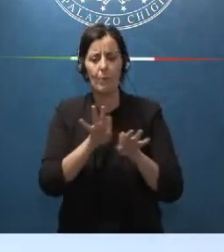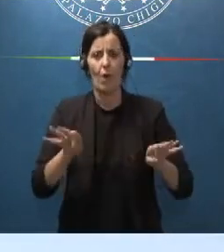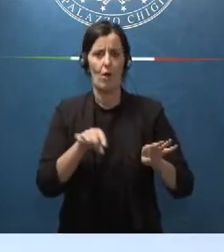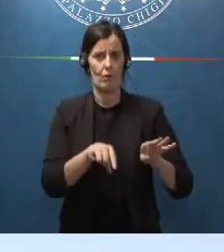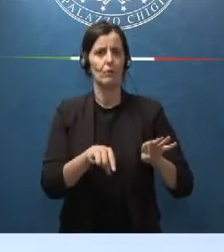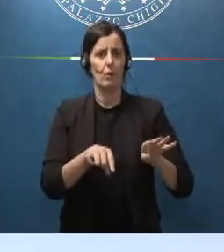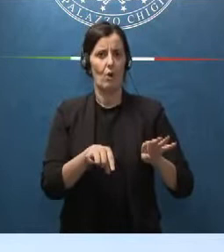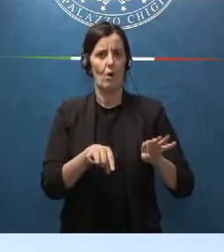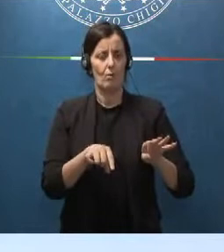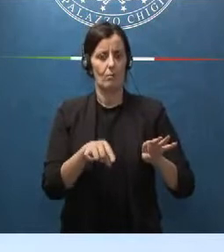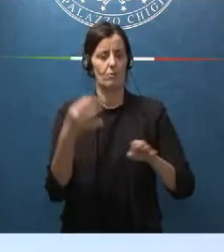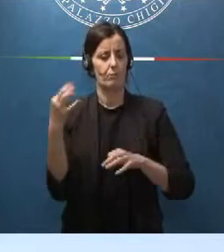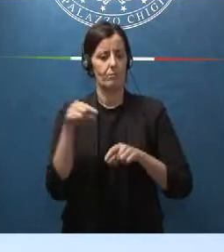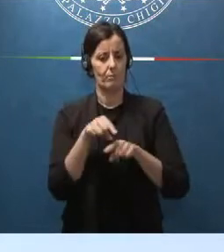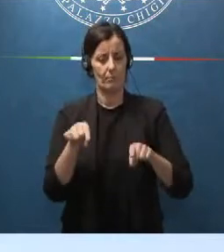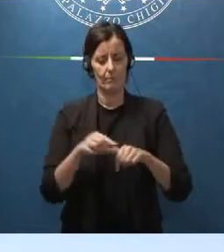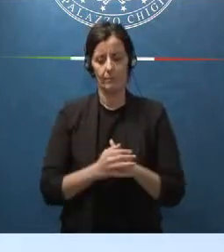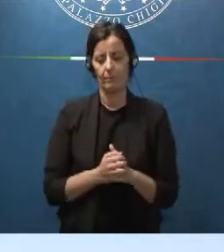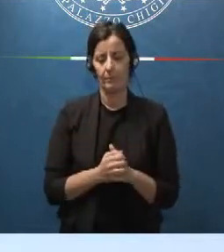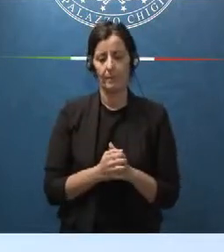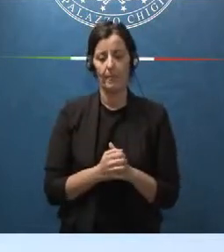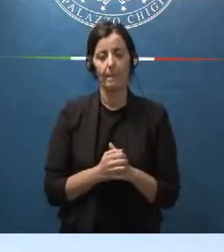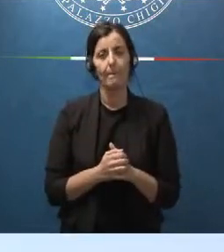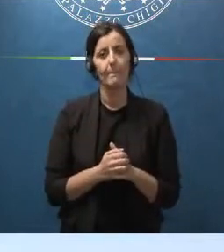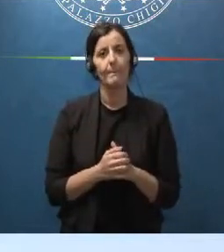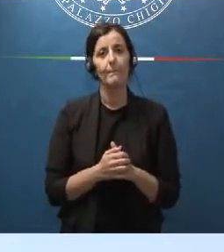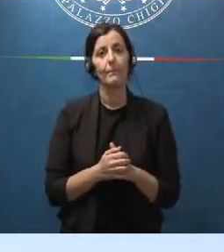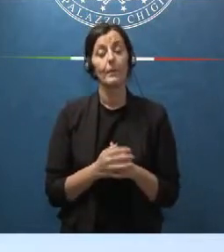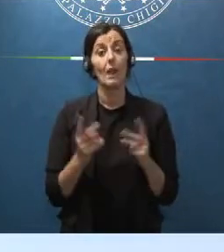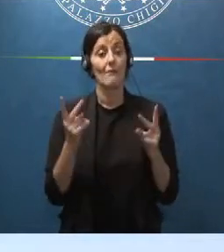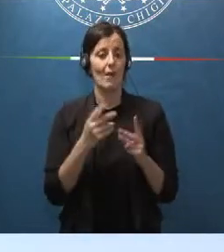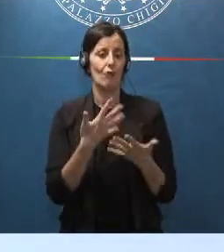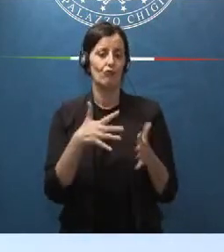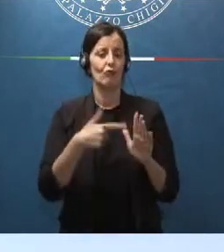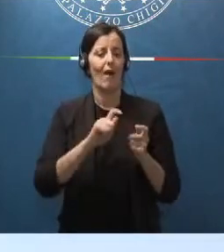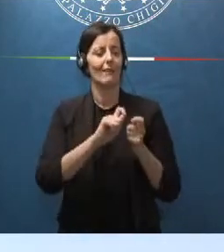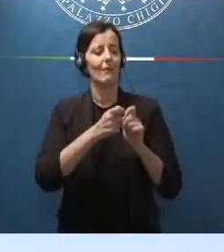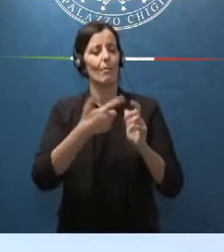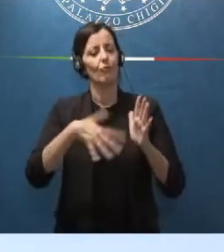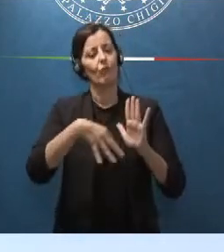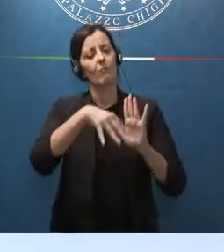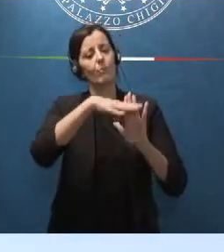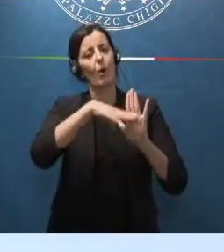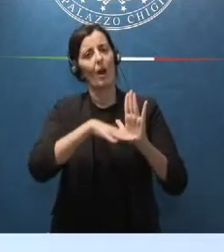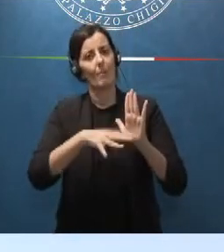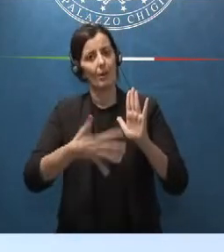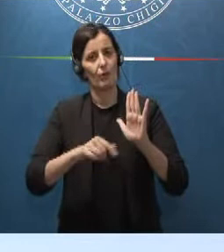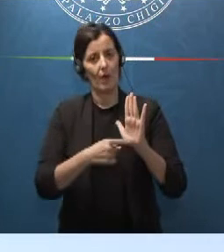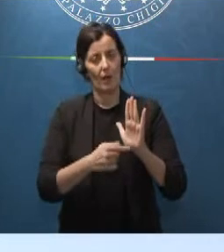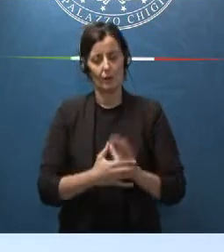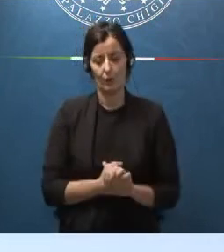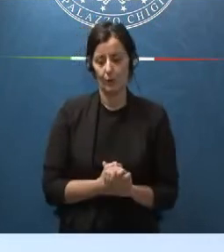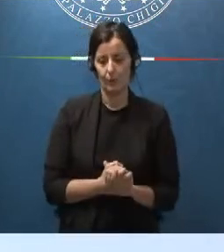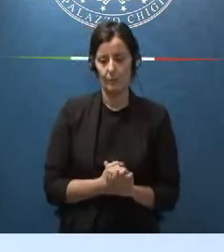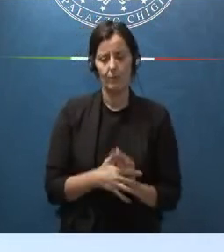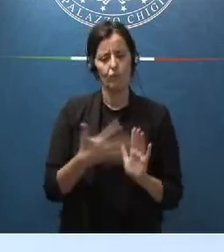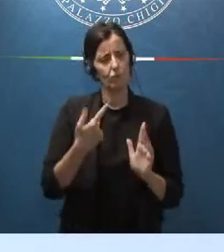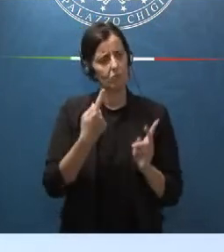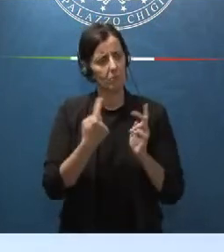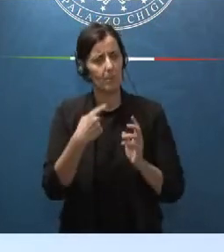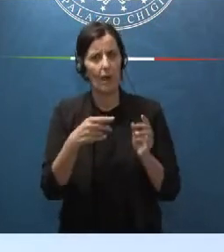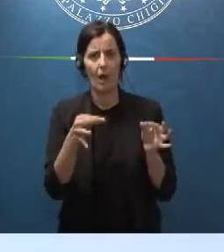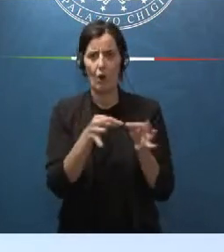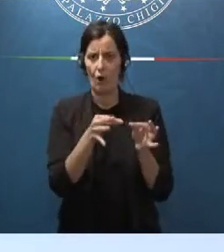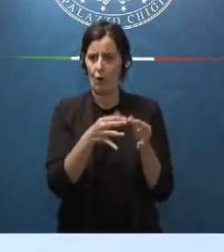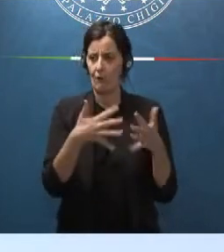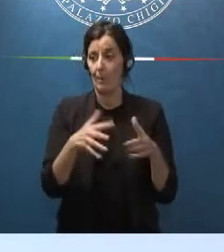nostro Ministero ed erano già state calendarizzate e concordate quindi